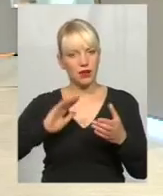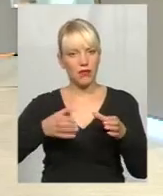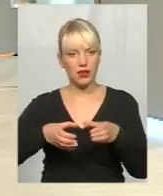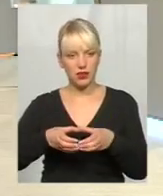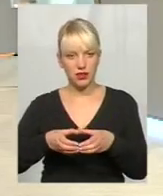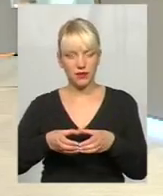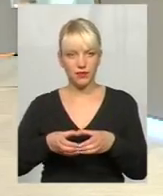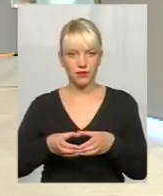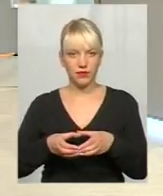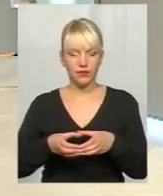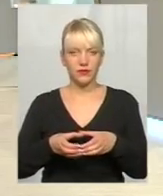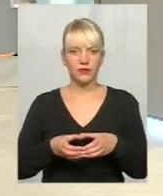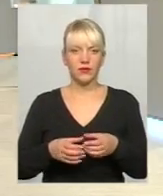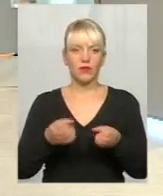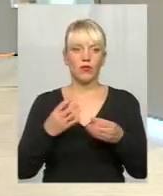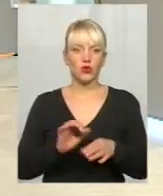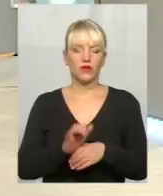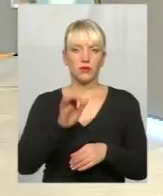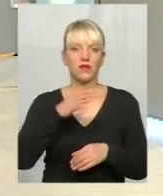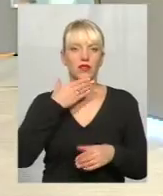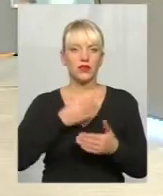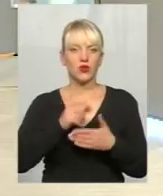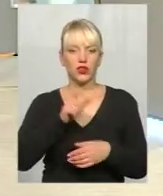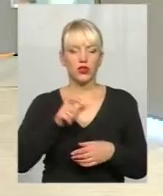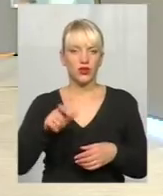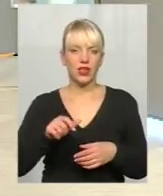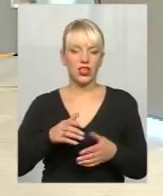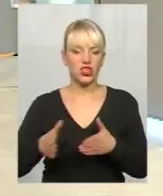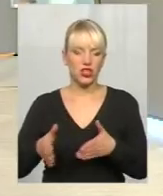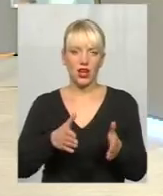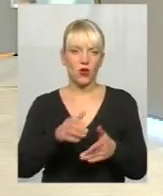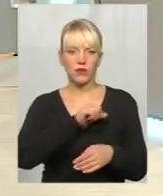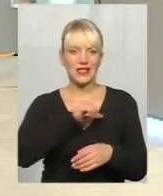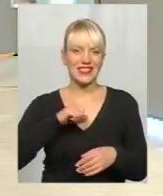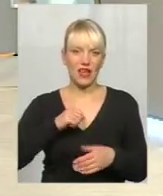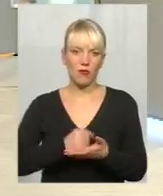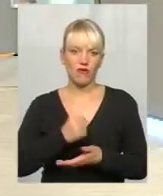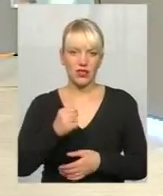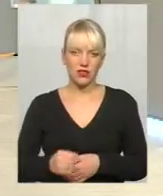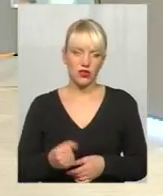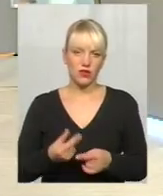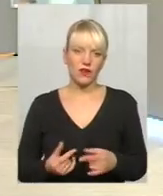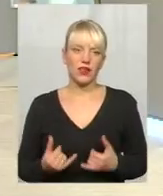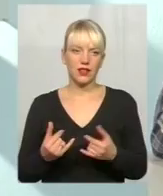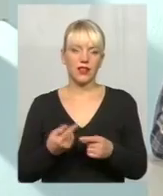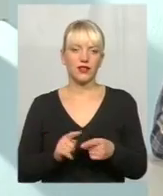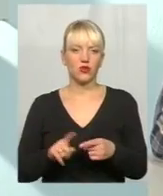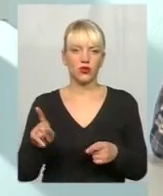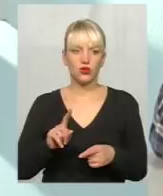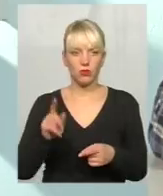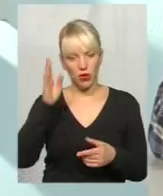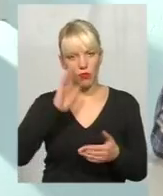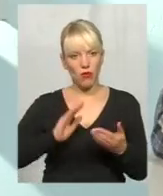відправляли своїх людей шляхом самовисування, для того, щоб не, скажімо, партійний бренд